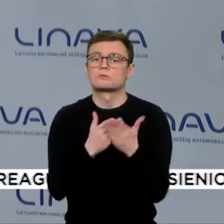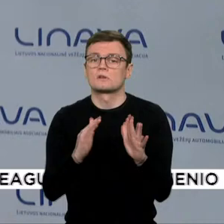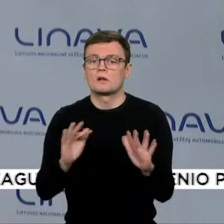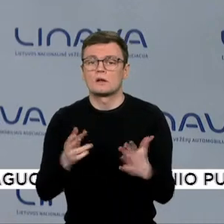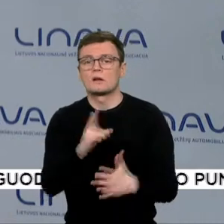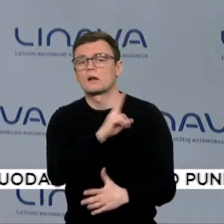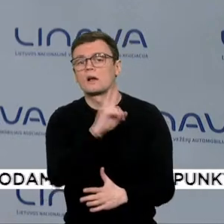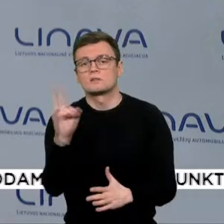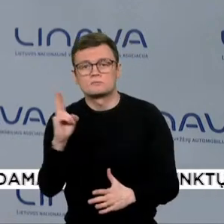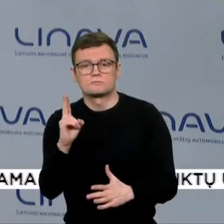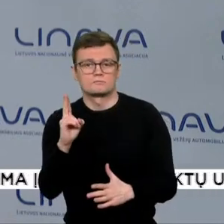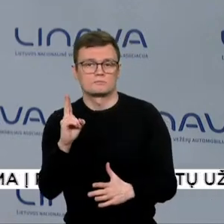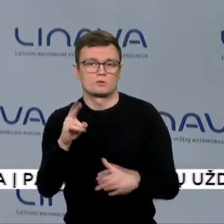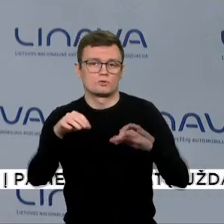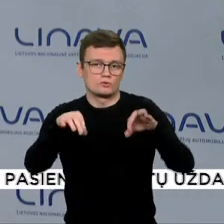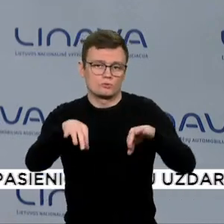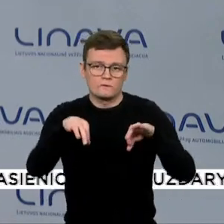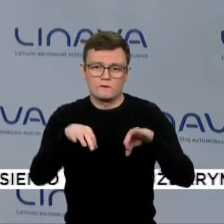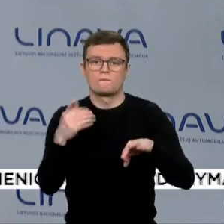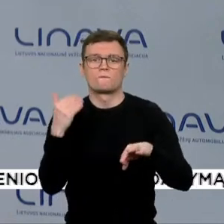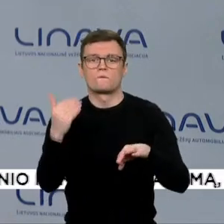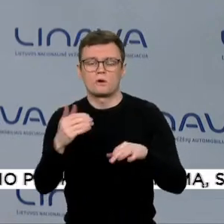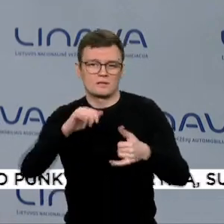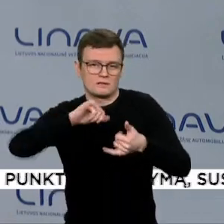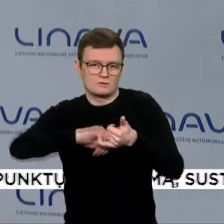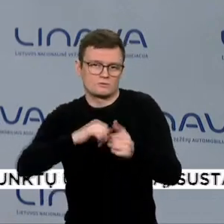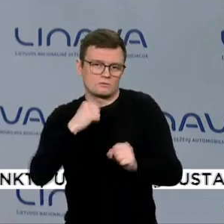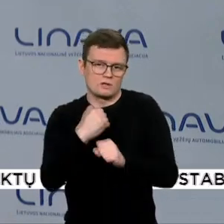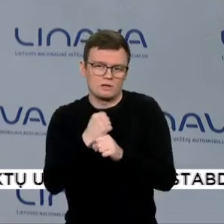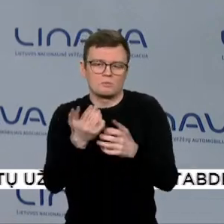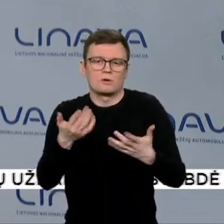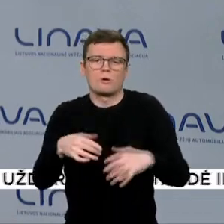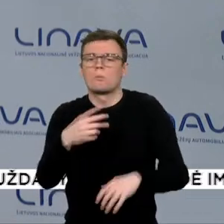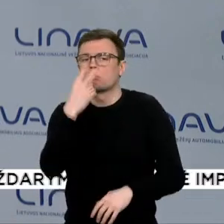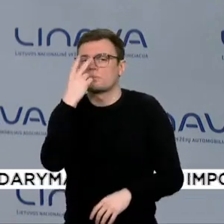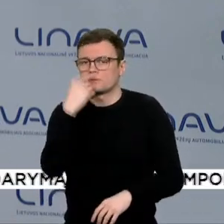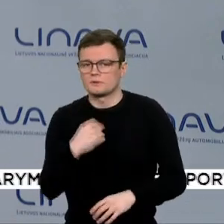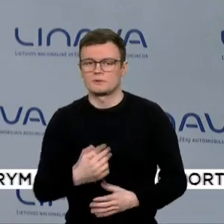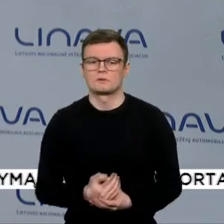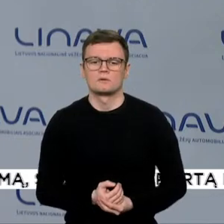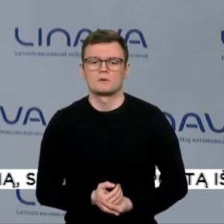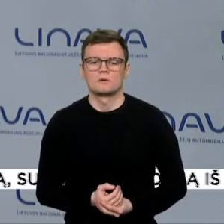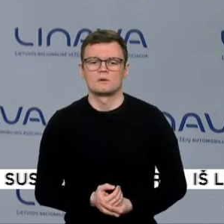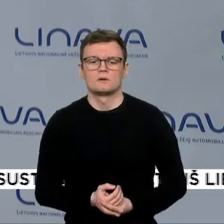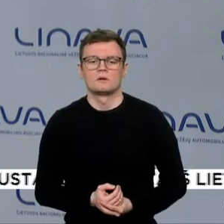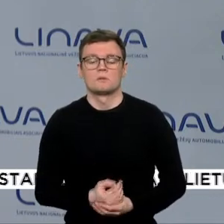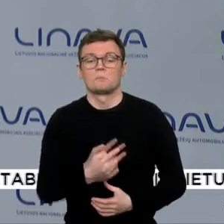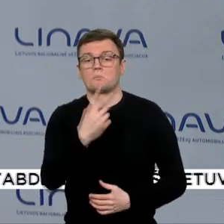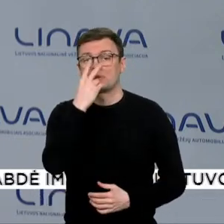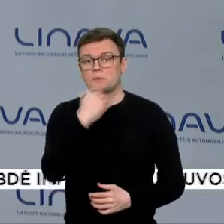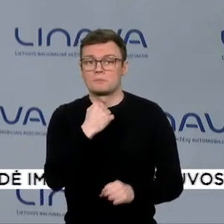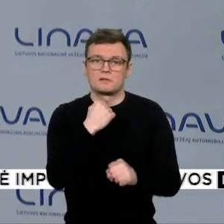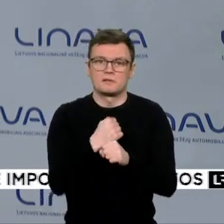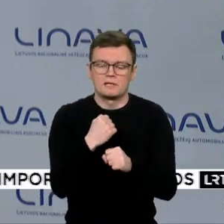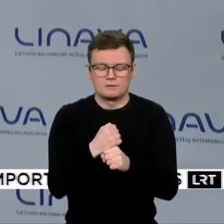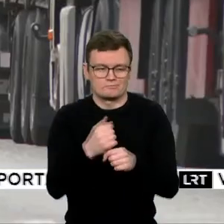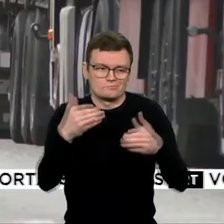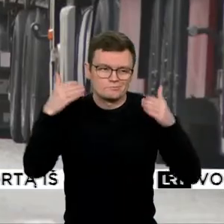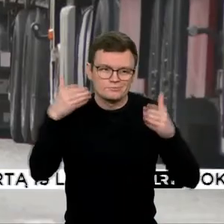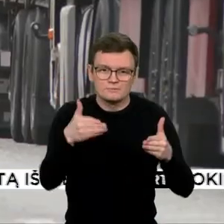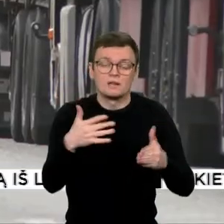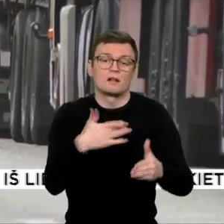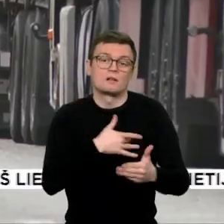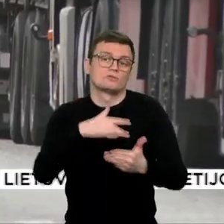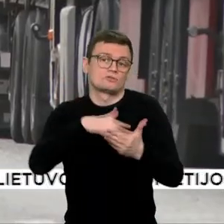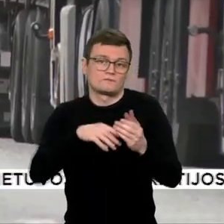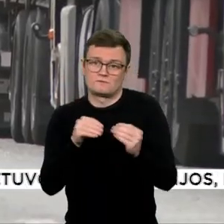istoriškai tą darbą dirba, jie pripratė, jie turi įdirbį šitoje vietoje ir jie tai dirba, ir jie tai mati dirbs ir